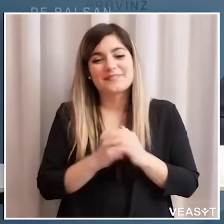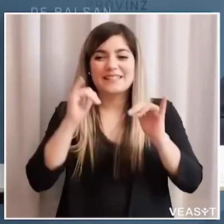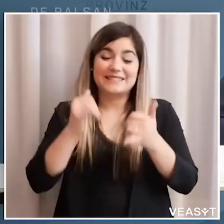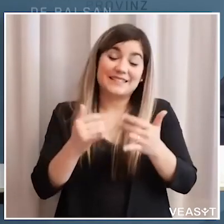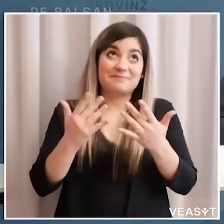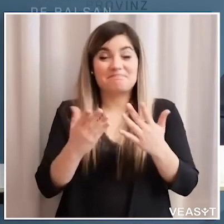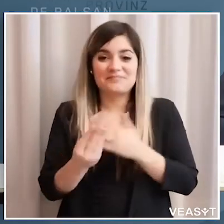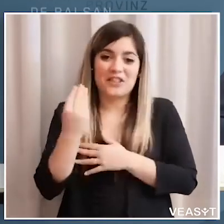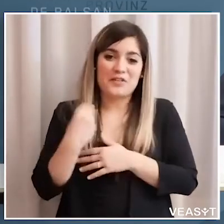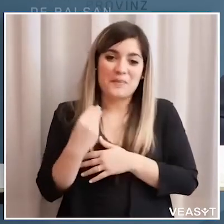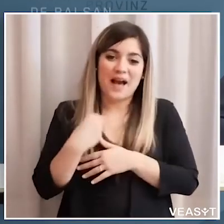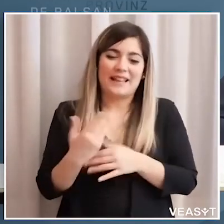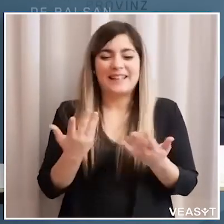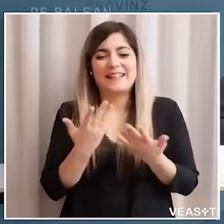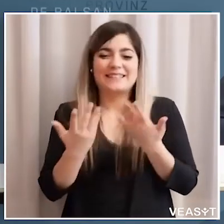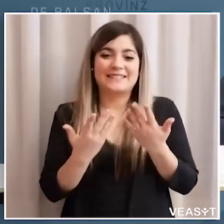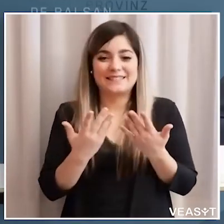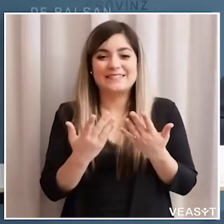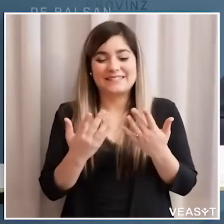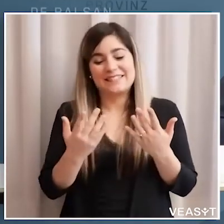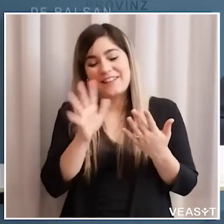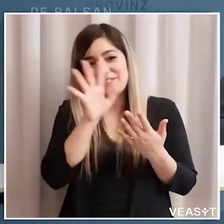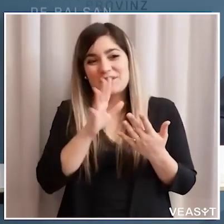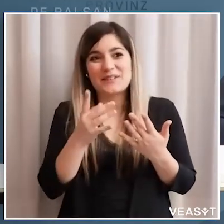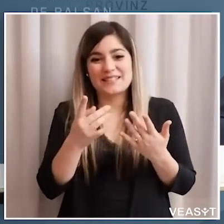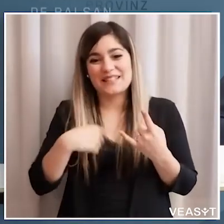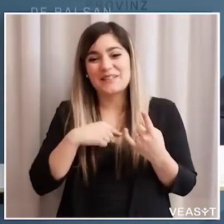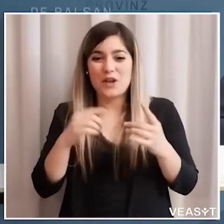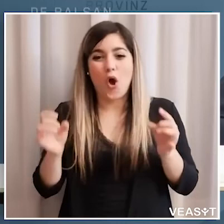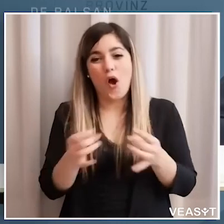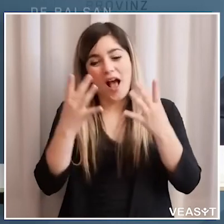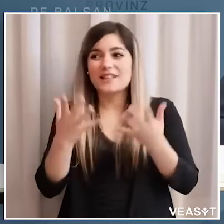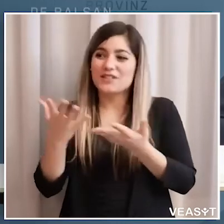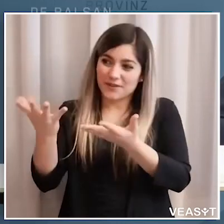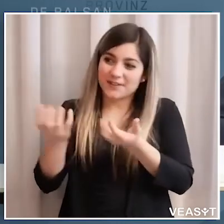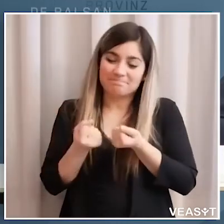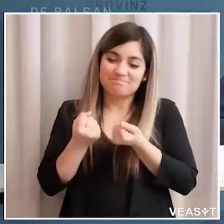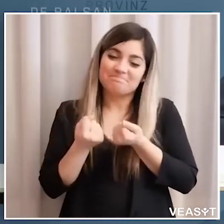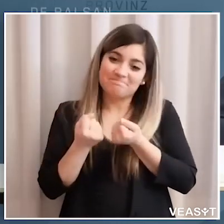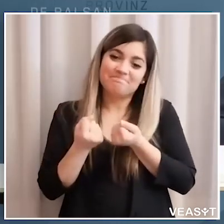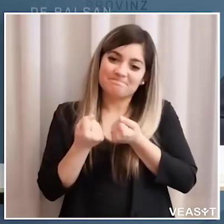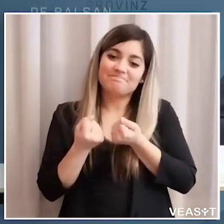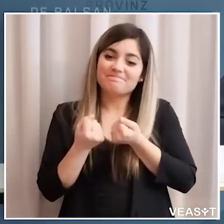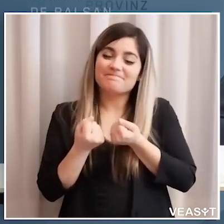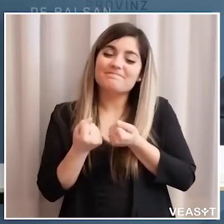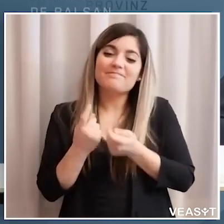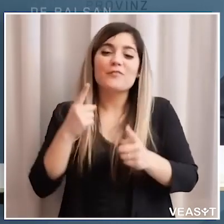domanda per noi ovviamente forse anche occasione e la vogliamo cogliere per